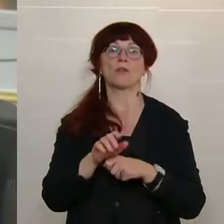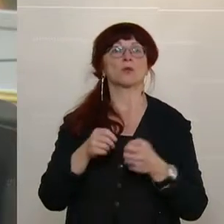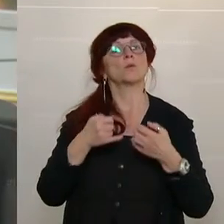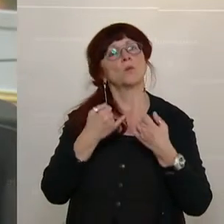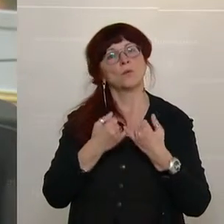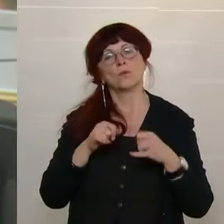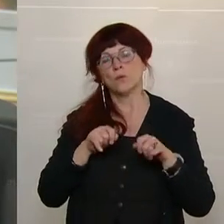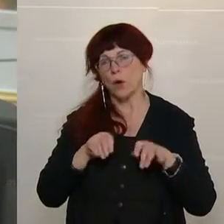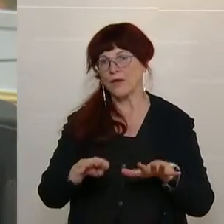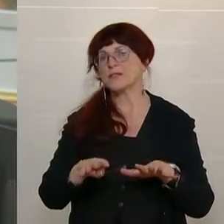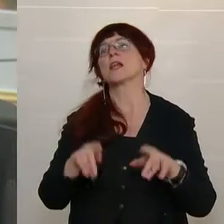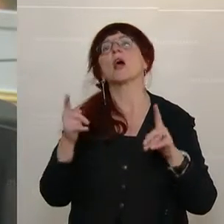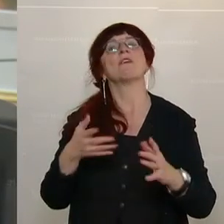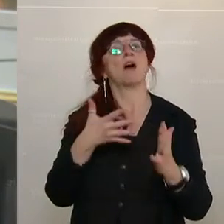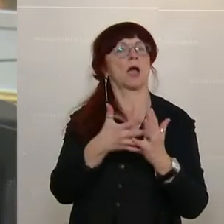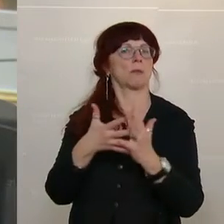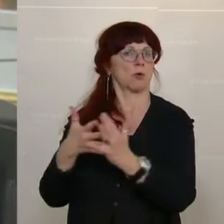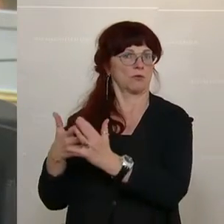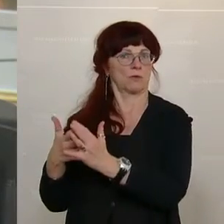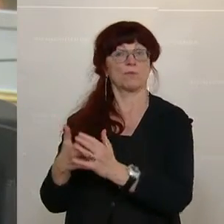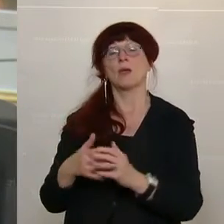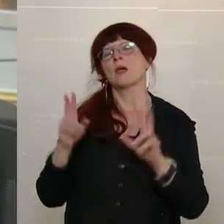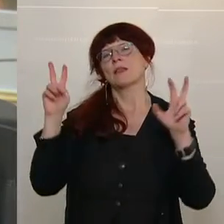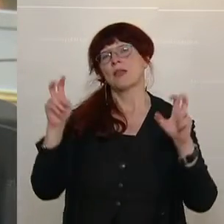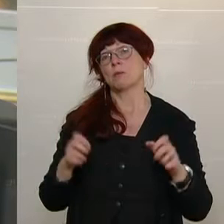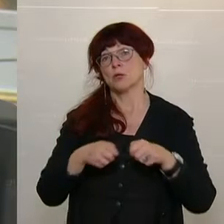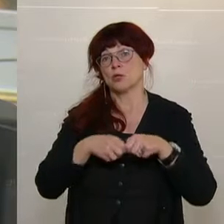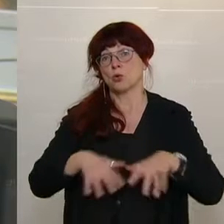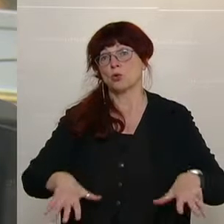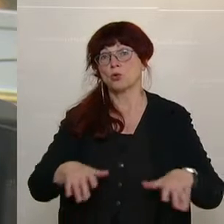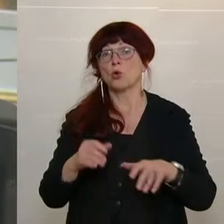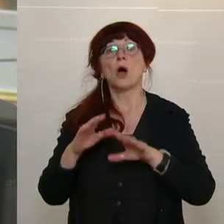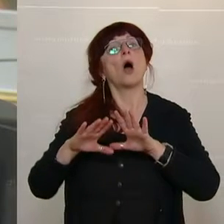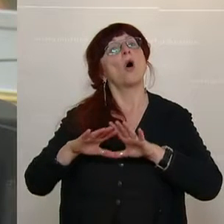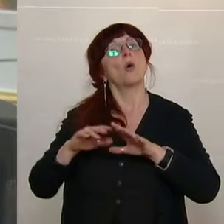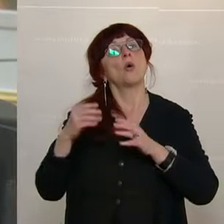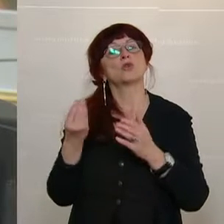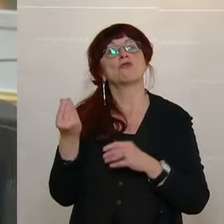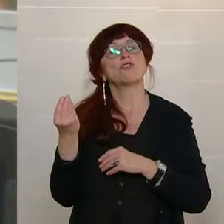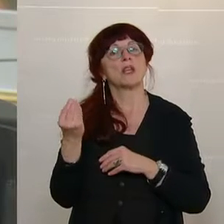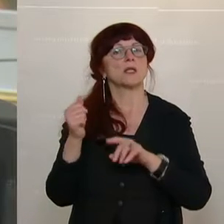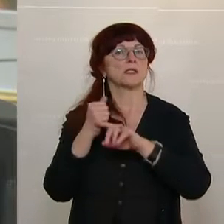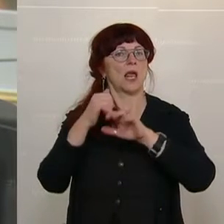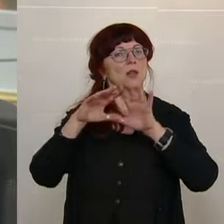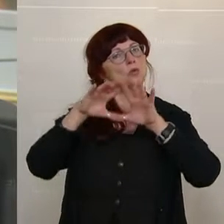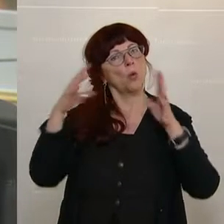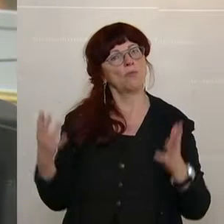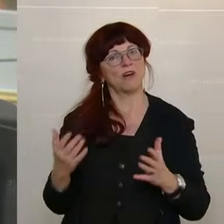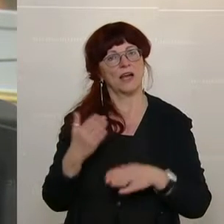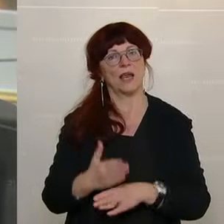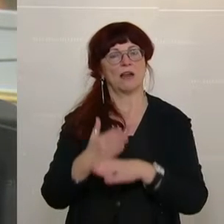skizziert, dass wir eine Prüfung gemacht haben zum Struktur- und finanziellen Umfang der Hilfsmaßnahmen, und zwar auf Bundes und auf